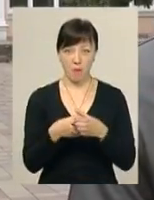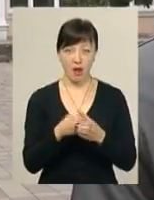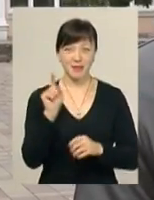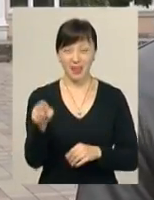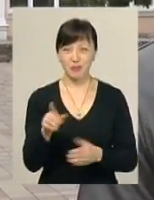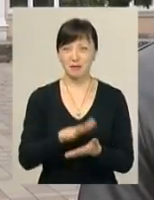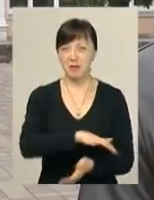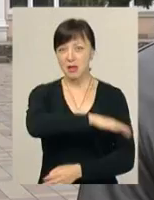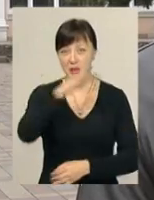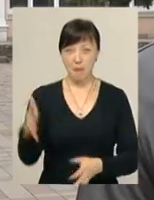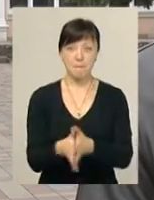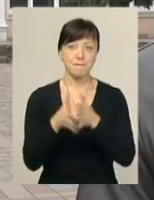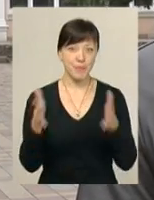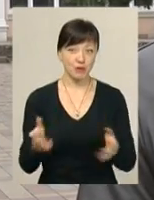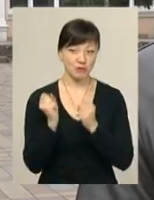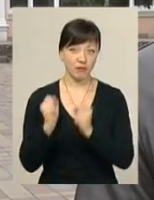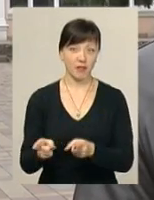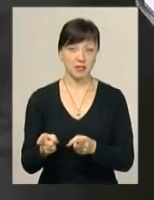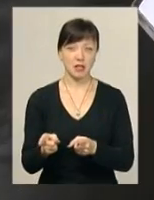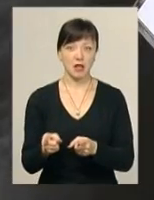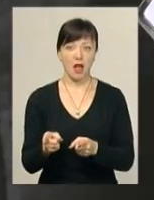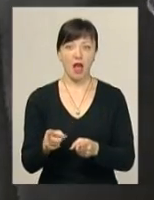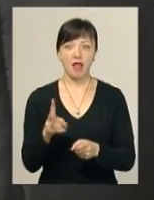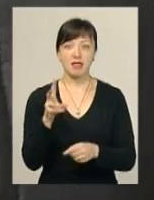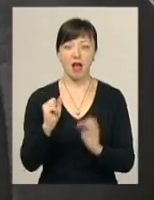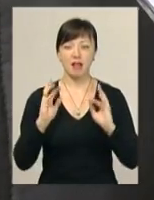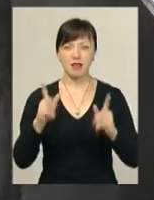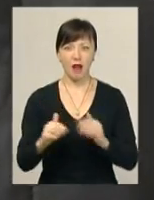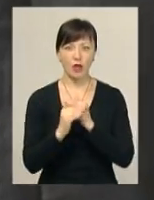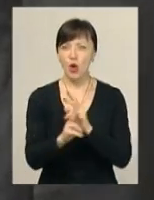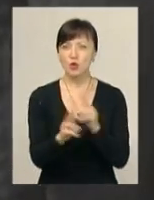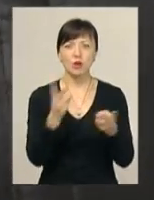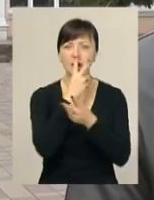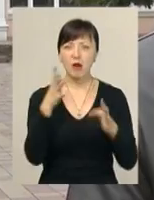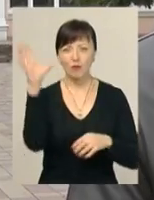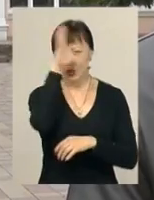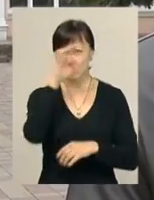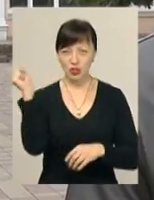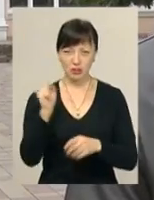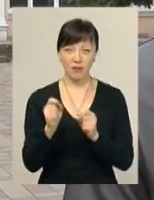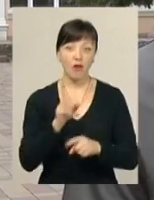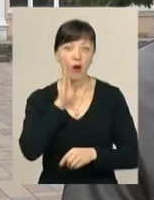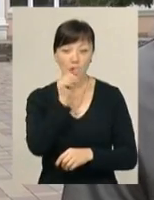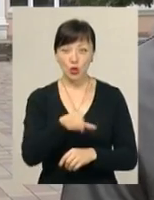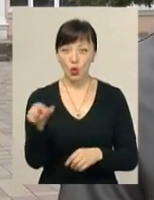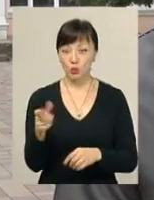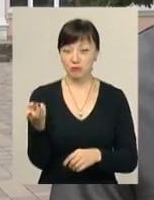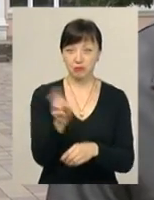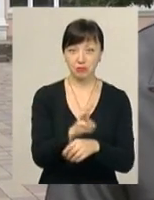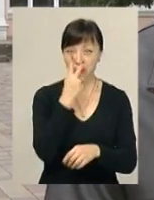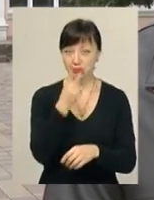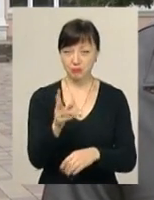вже сміття більше вивезли, вивезли на тракторний стан. Ніхто його не бачить, бо воно в ночний час, вранці люди теж